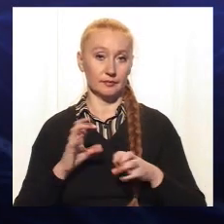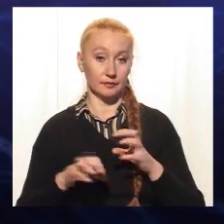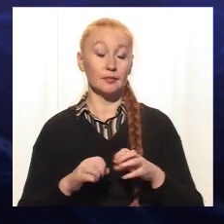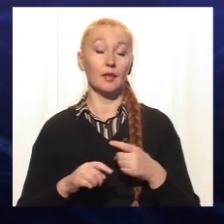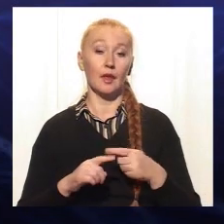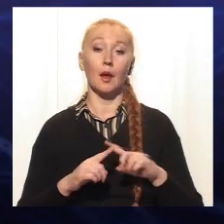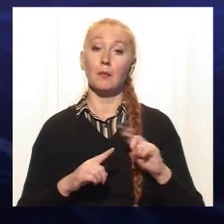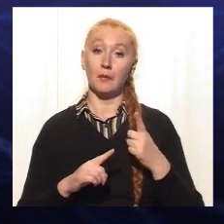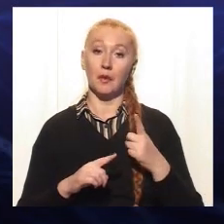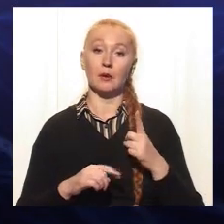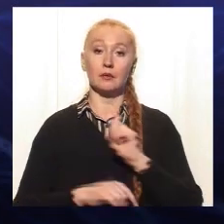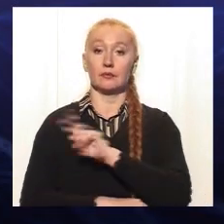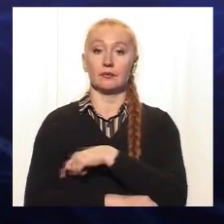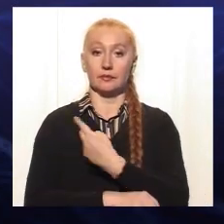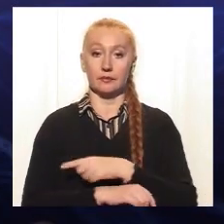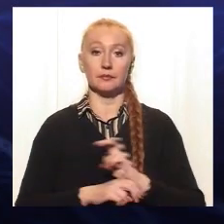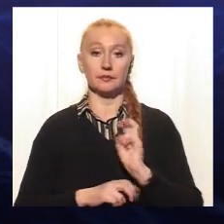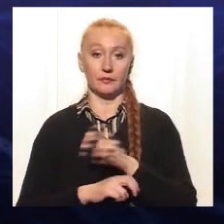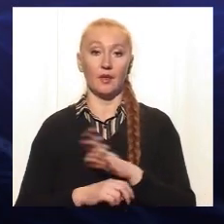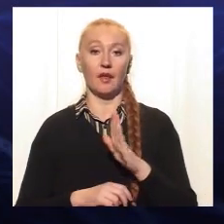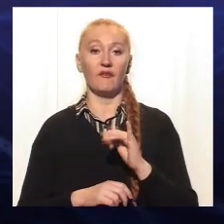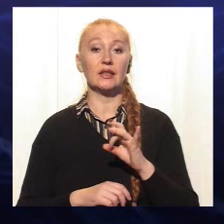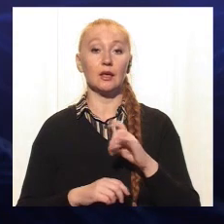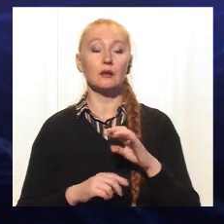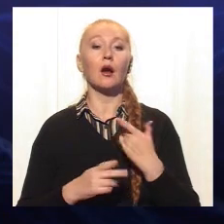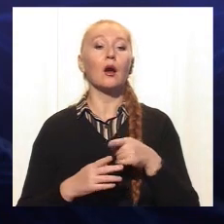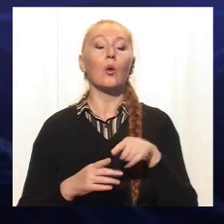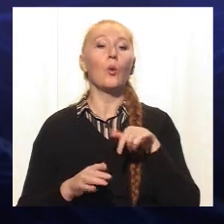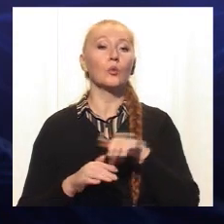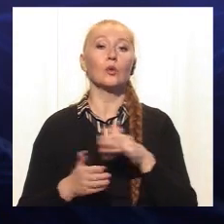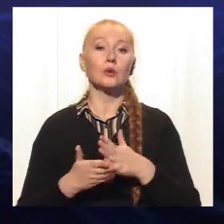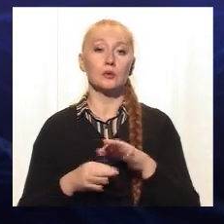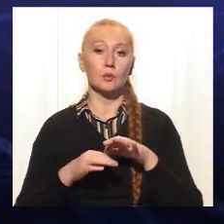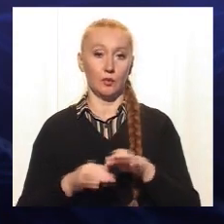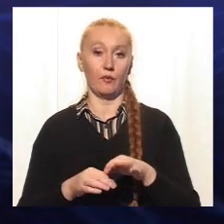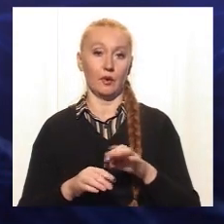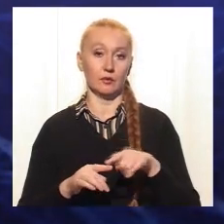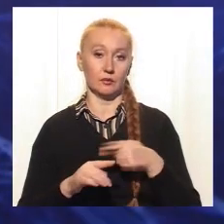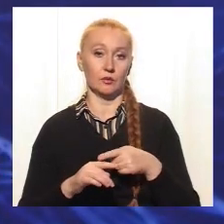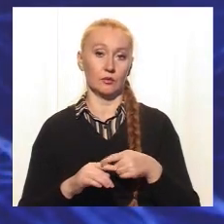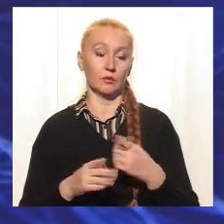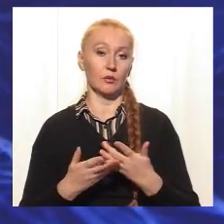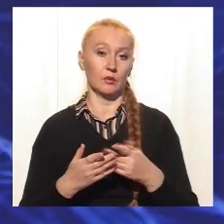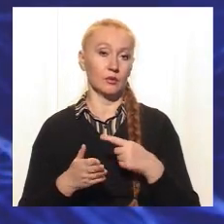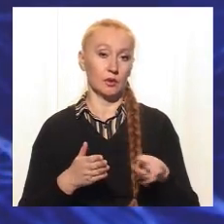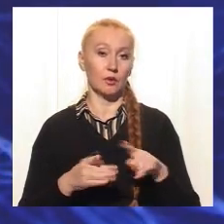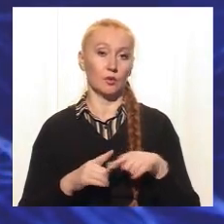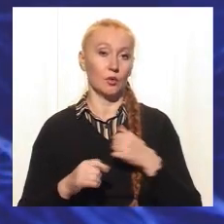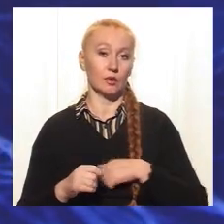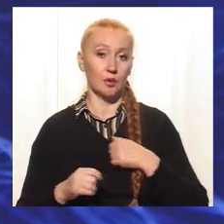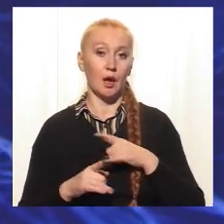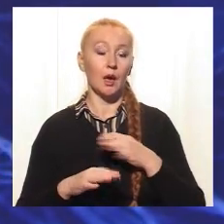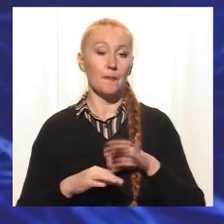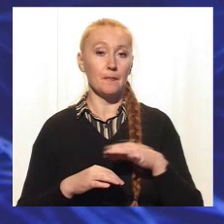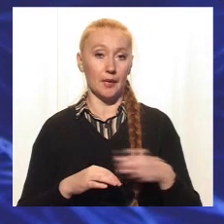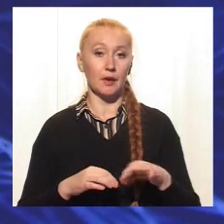по-перше, до ветеринара виключити всі можливі захворювання, які можуть привести до агресії. Навіть